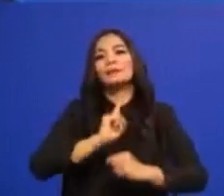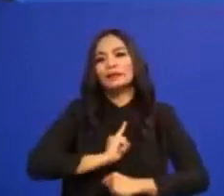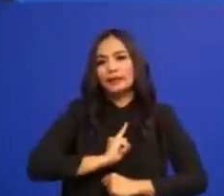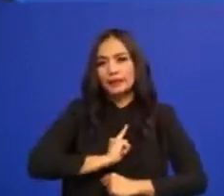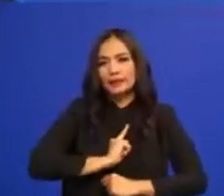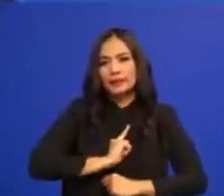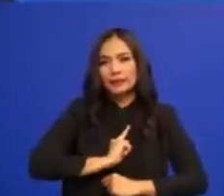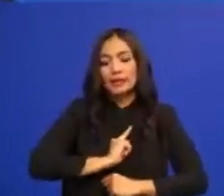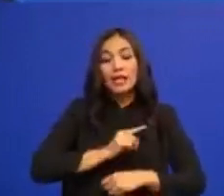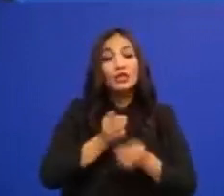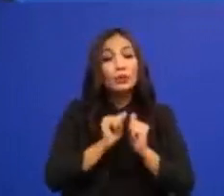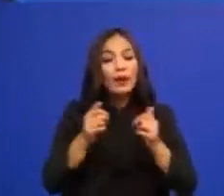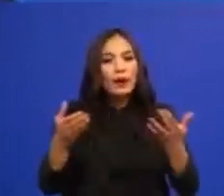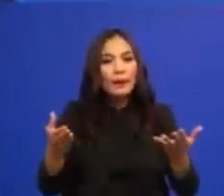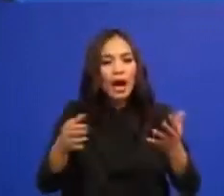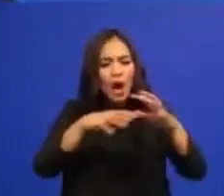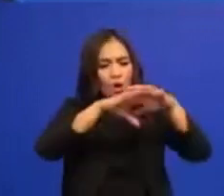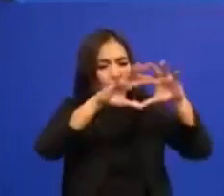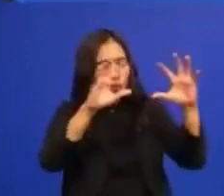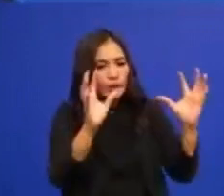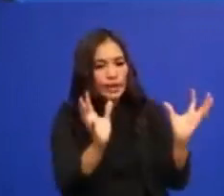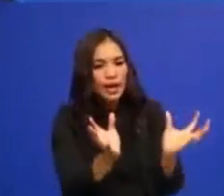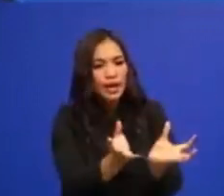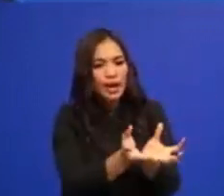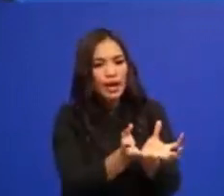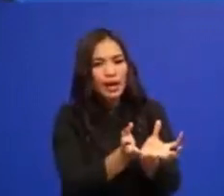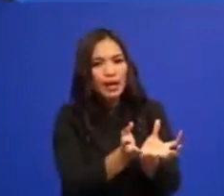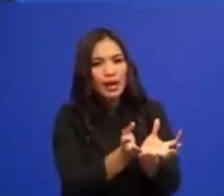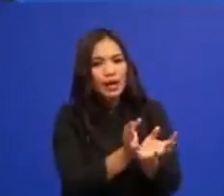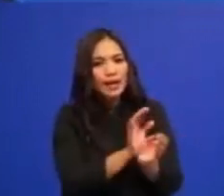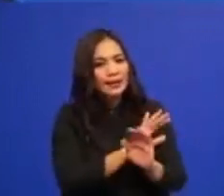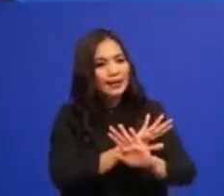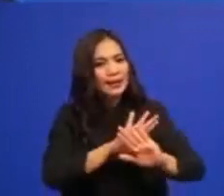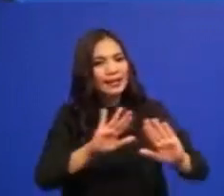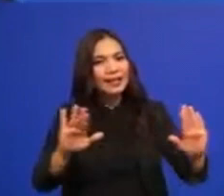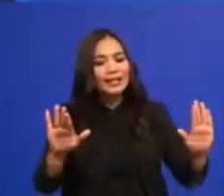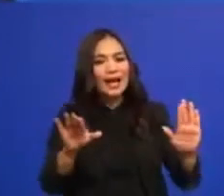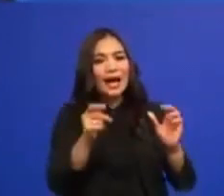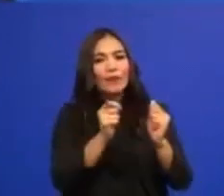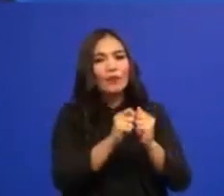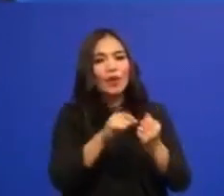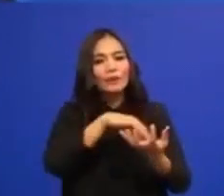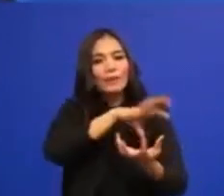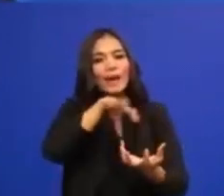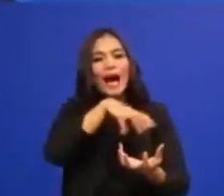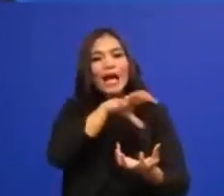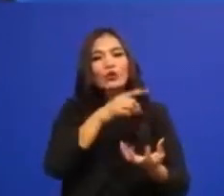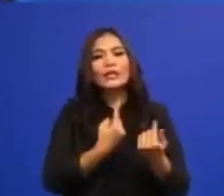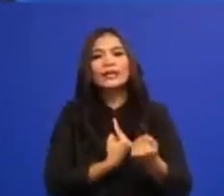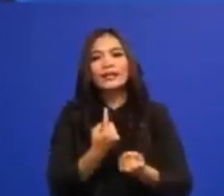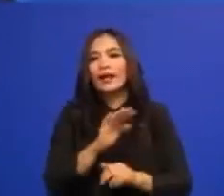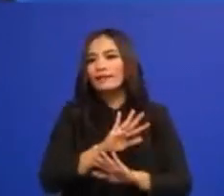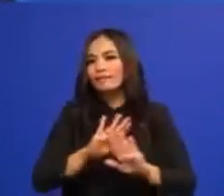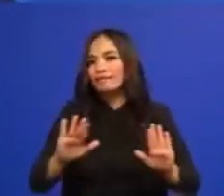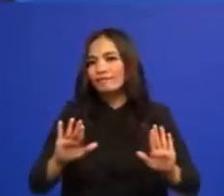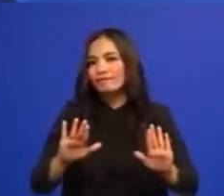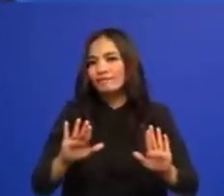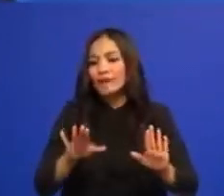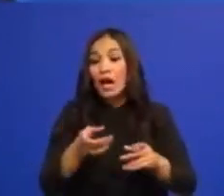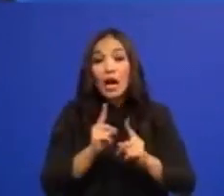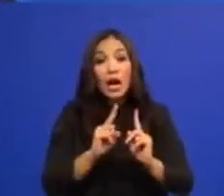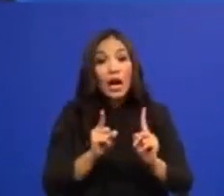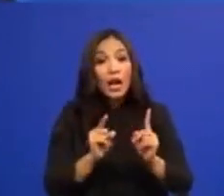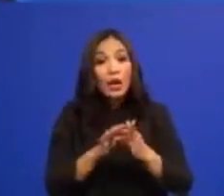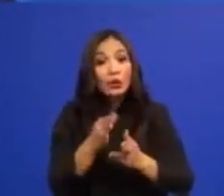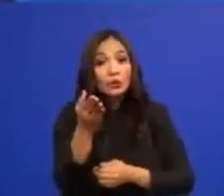supaya dunia tidak menghanyutkan kita. Sebab kalau